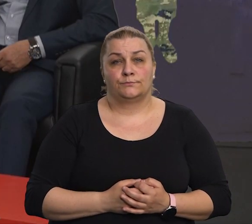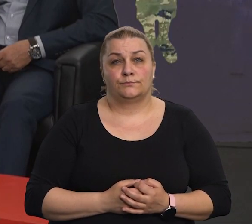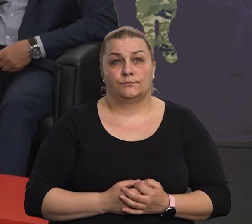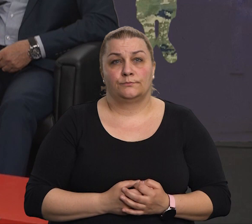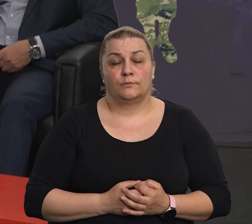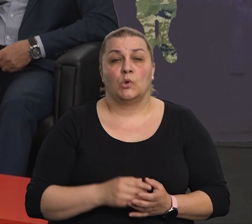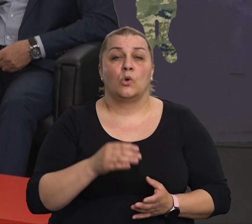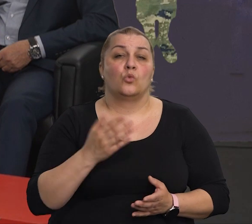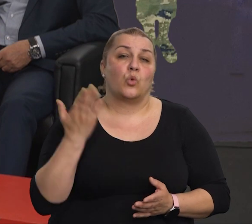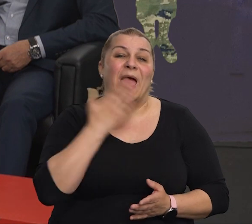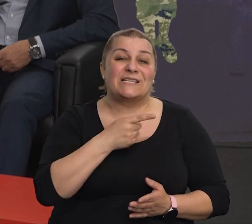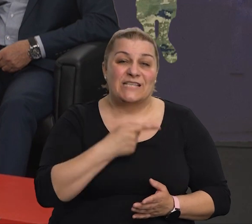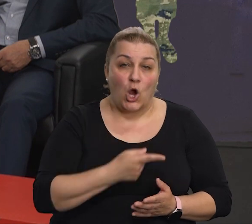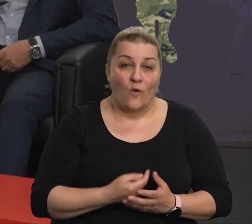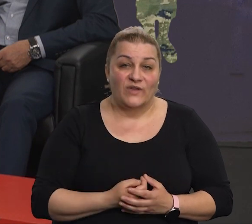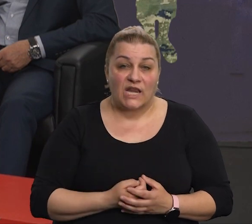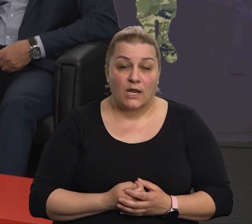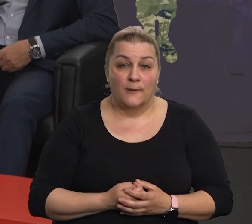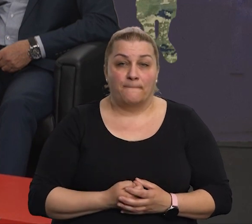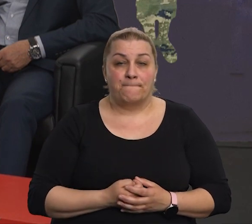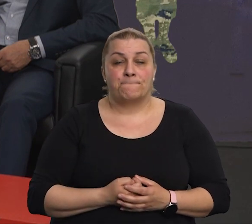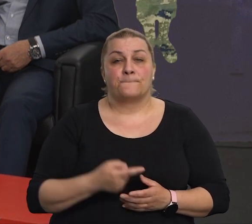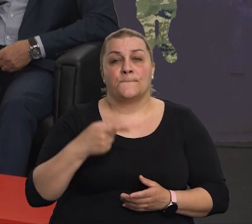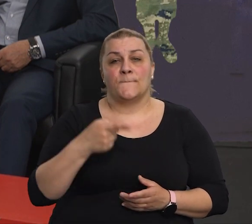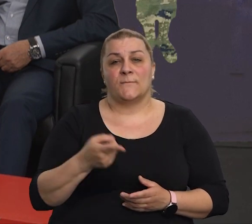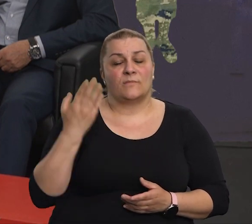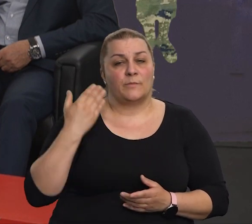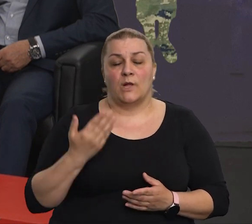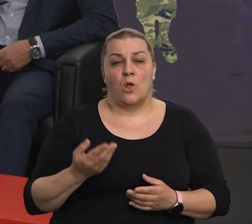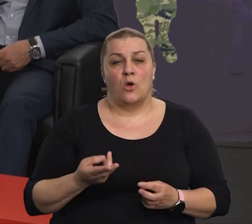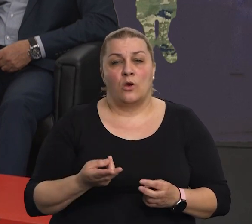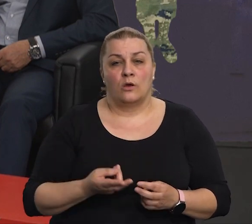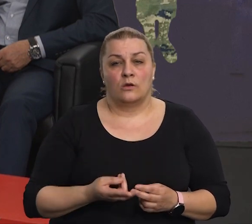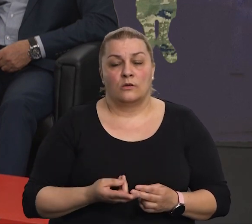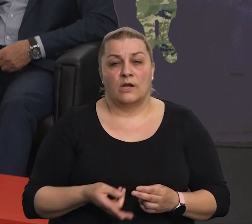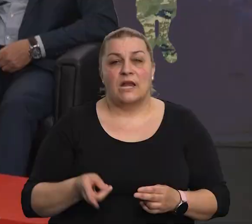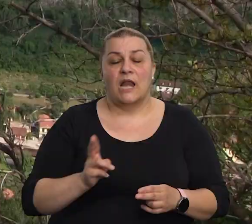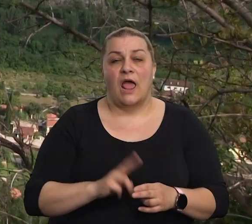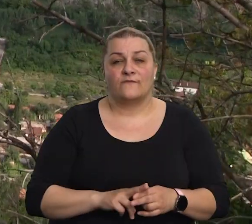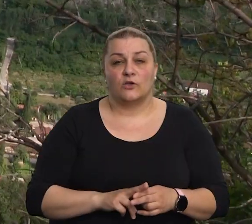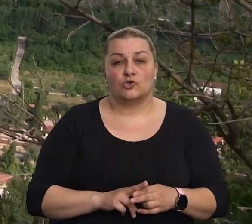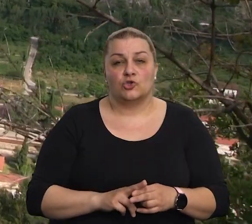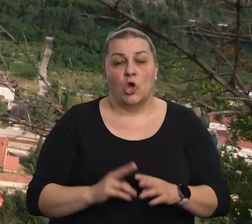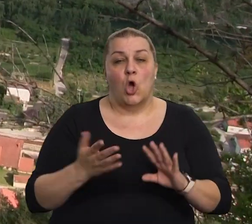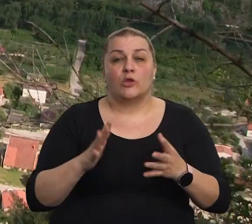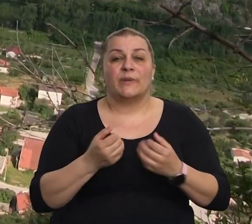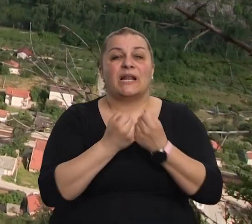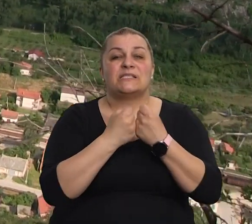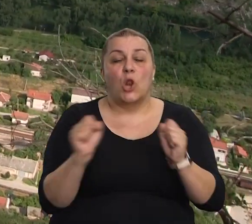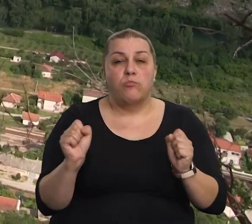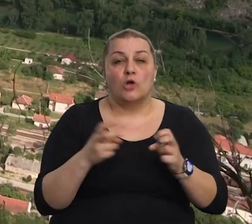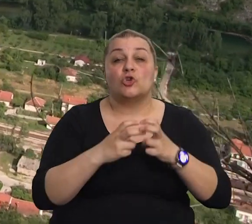u Hercegovini. Bili smo, najveće tada smo bili prilikovan oslobađanje musara